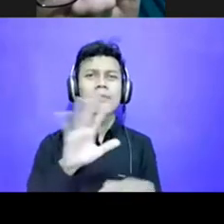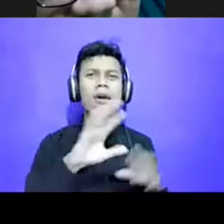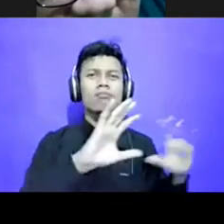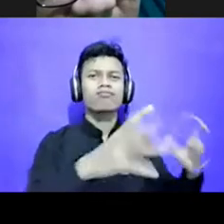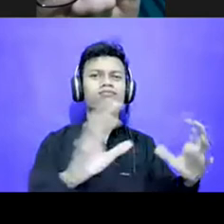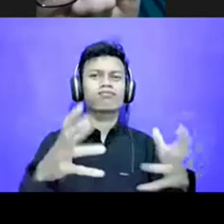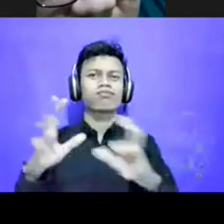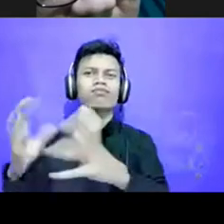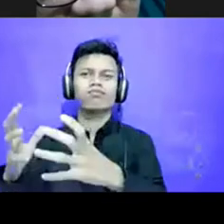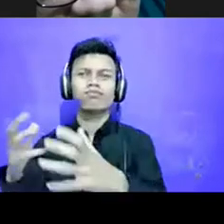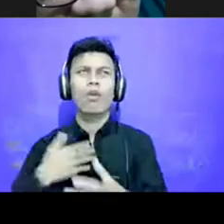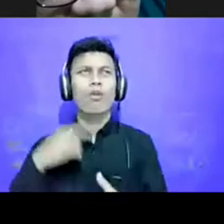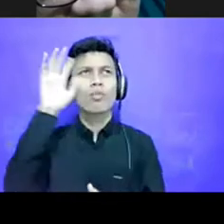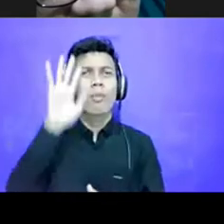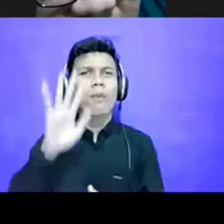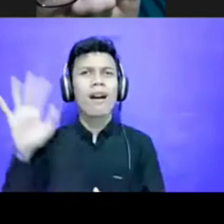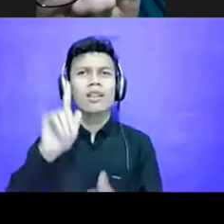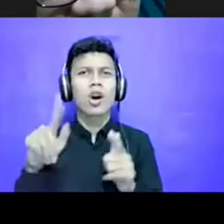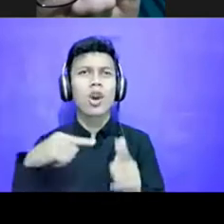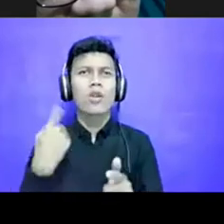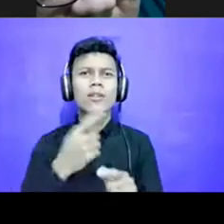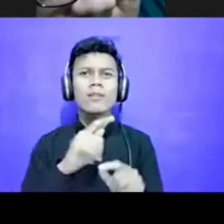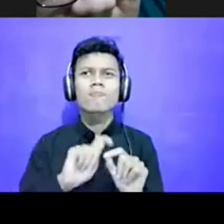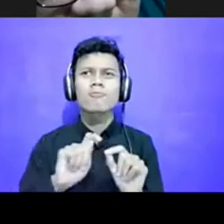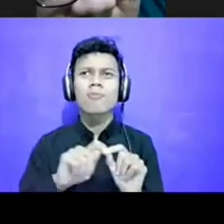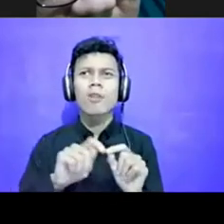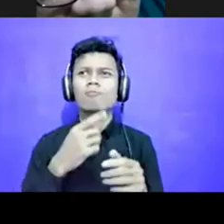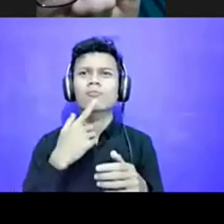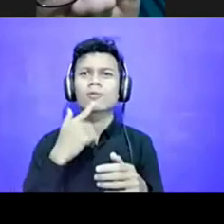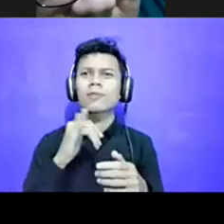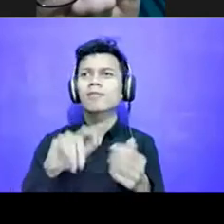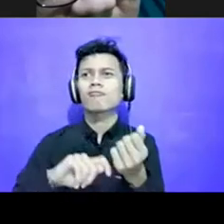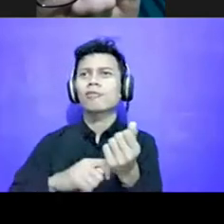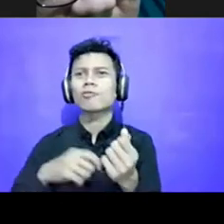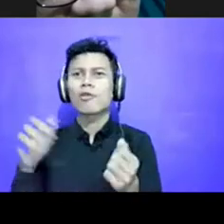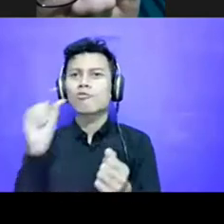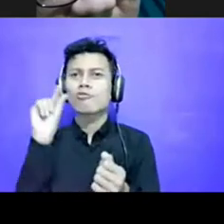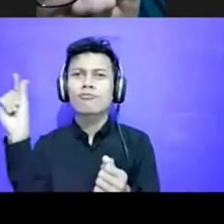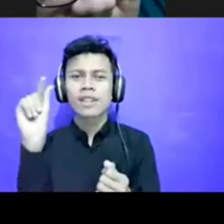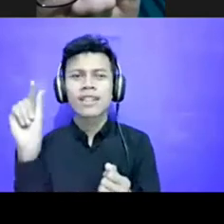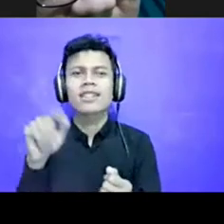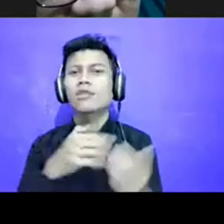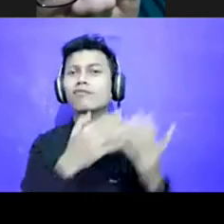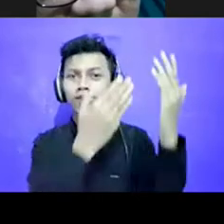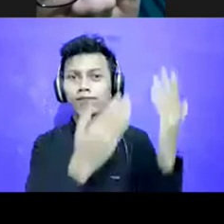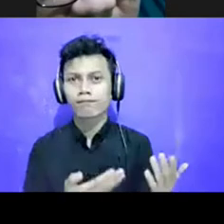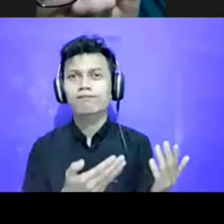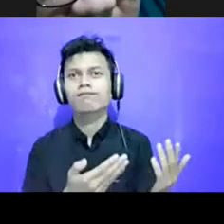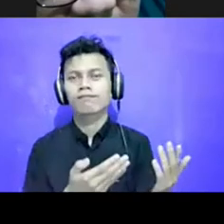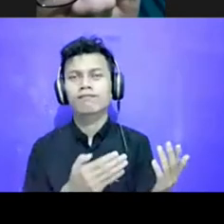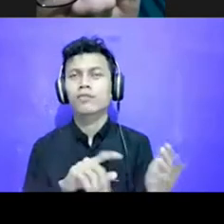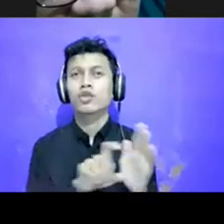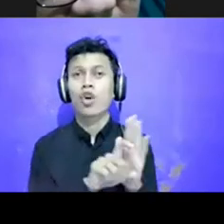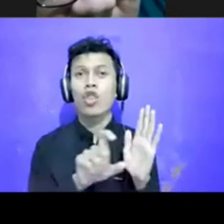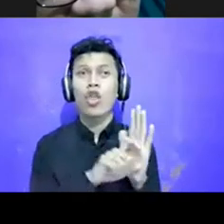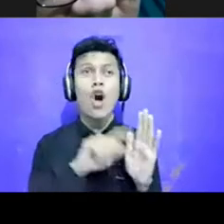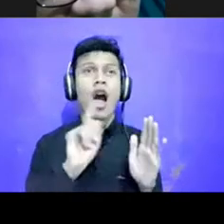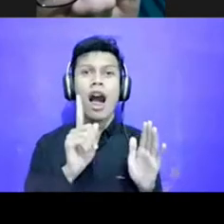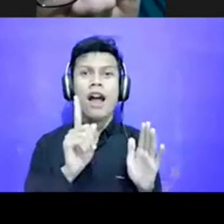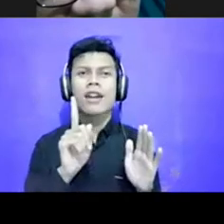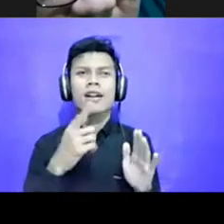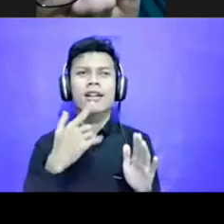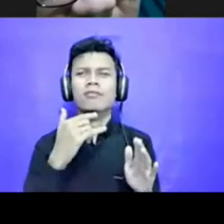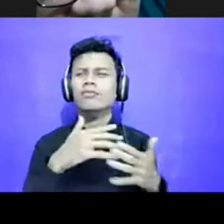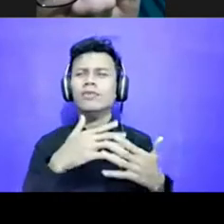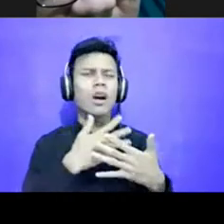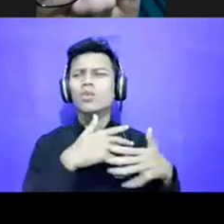membayangkan, kalau misalnya kita bikin sentimen publik, kan ini udah bisa kelihatan nih, ada yang sejak awal, misalnya, sudah hopeless